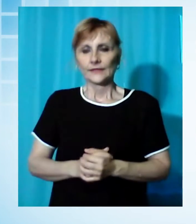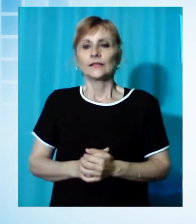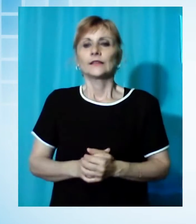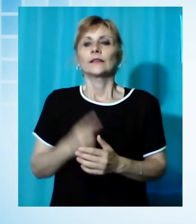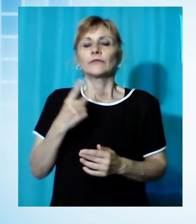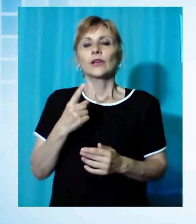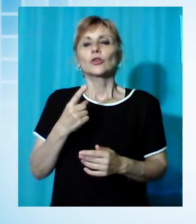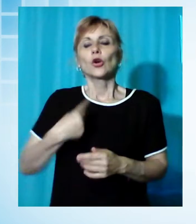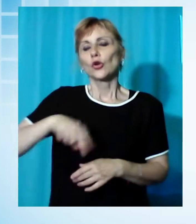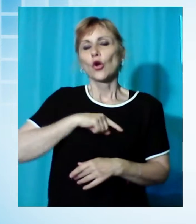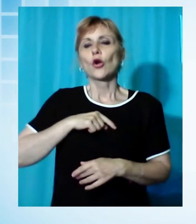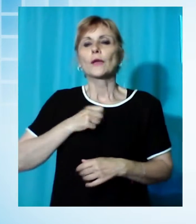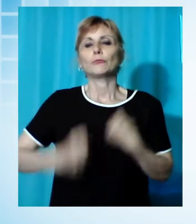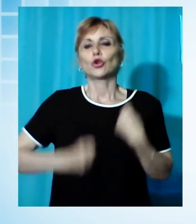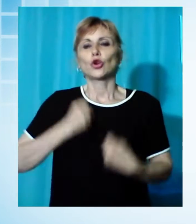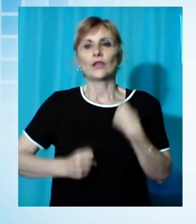politica del governo.